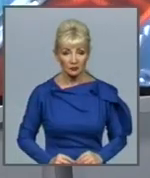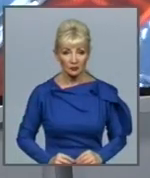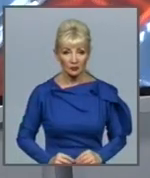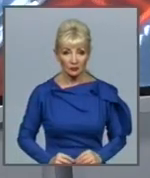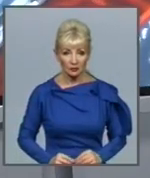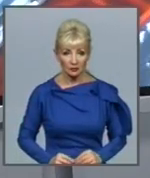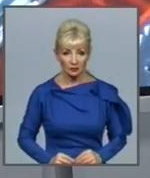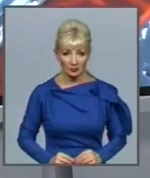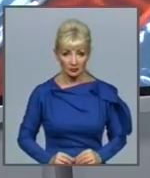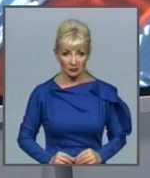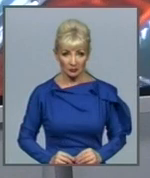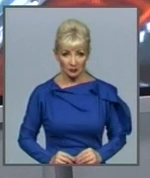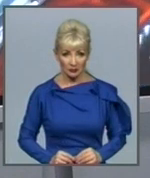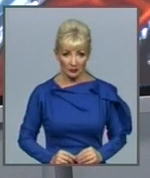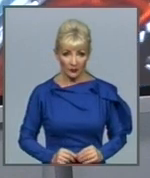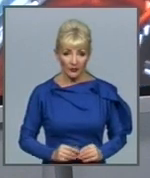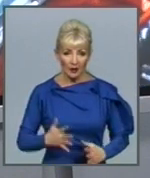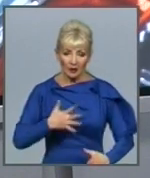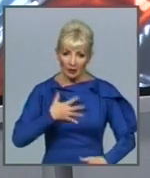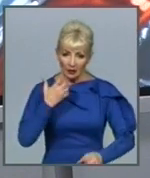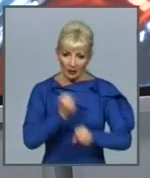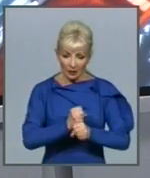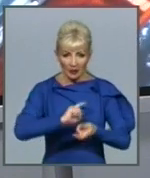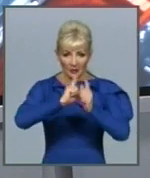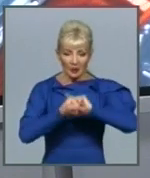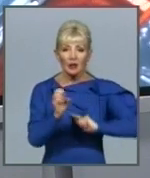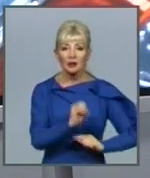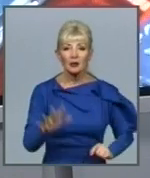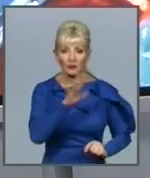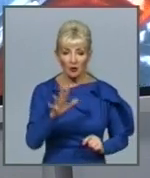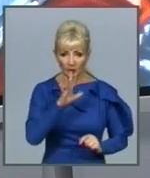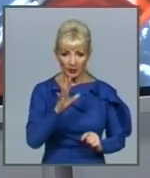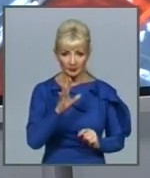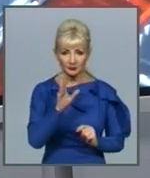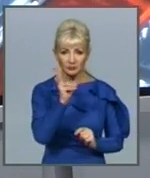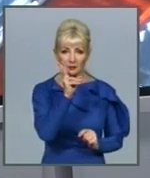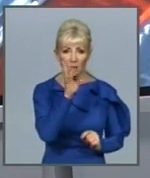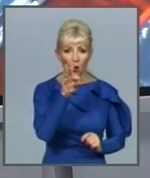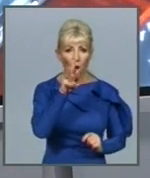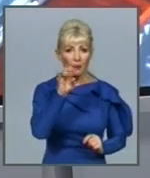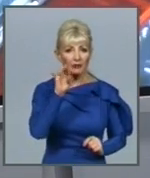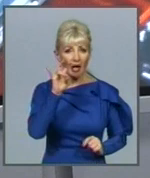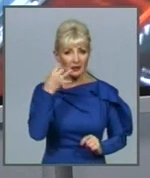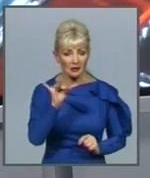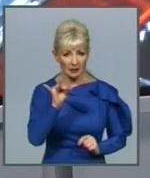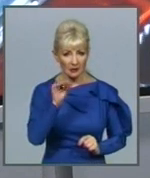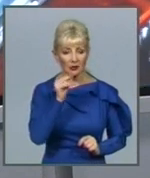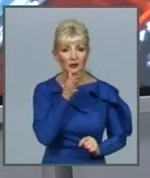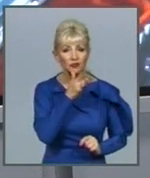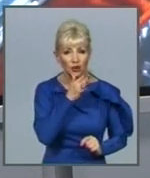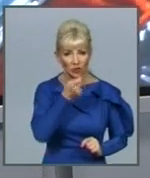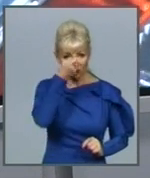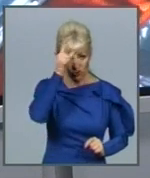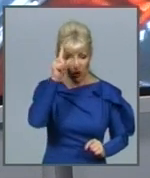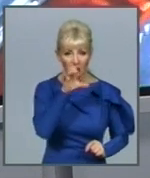До жорсткого локдауну переходить Європа. Зокрема, комендантську годину вже вводить Чехія та Словенія. Крім того, хочуть